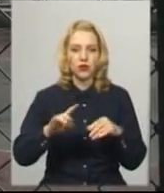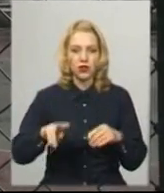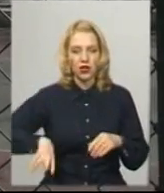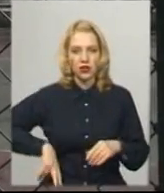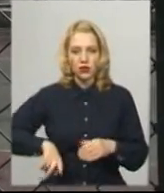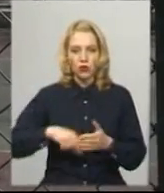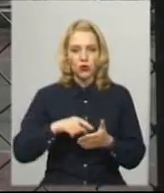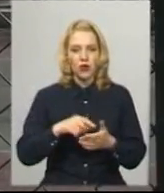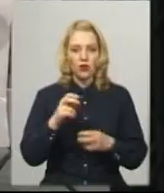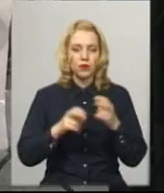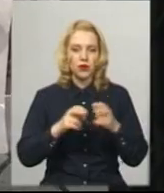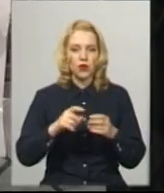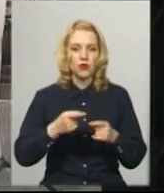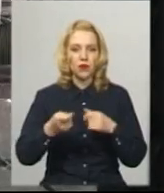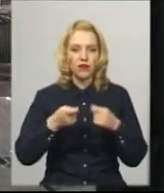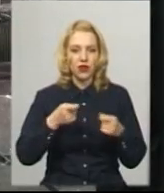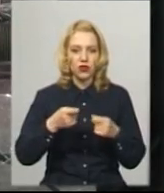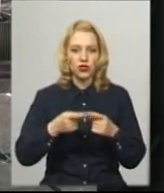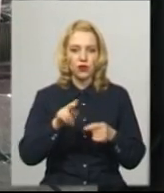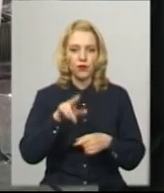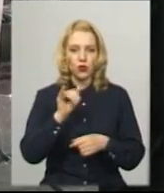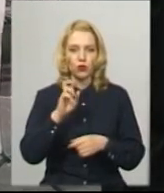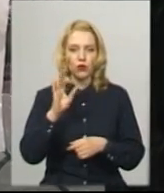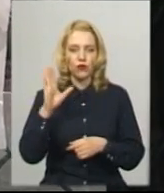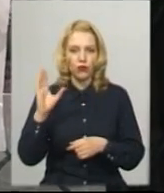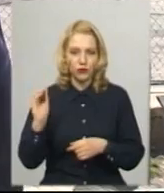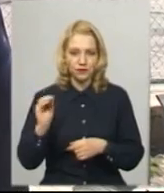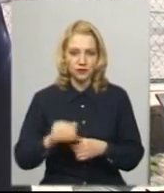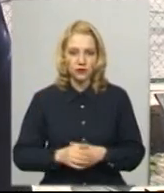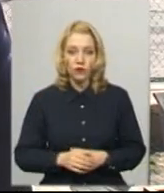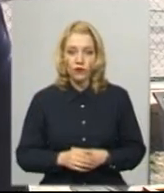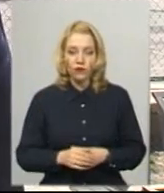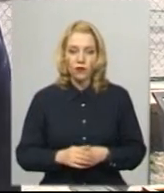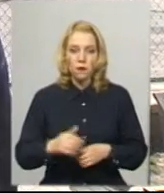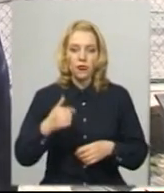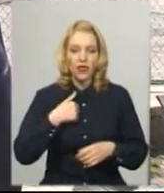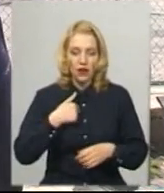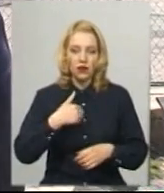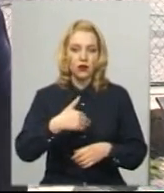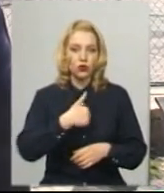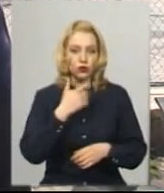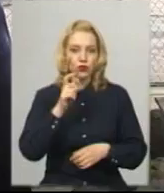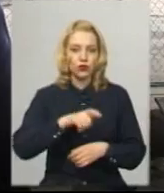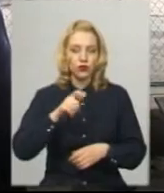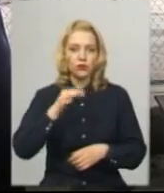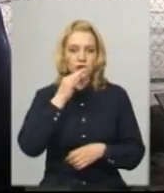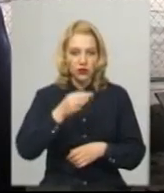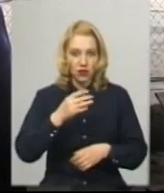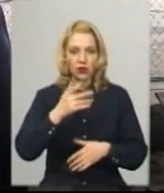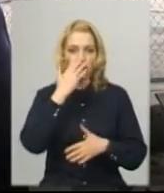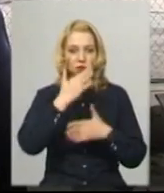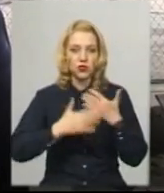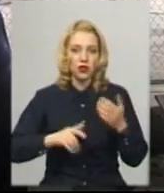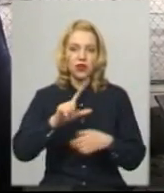підприємства, управляючий муніципальної компанії Дубове Олександр Забурмаков. Я хочу людям сказати, хай вибачають за